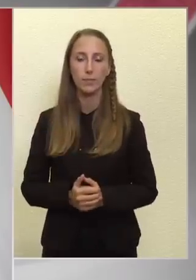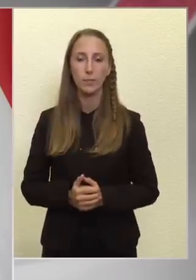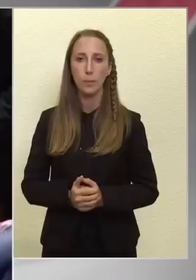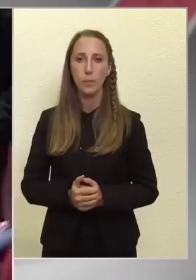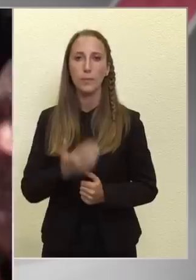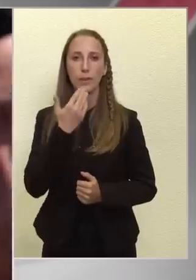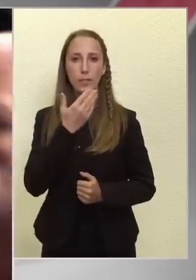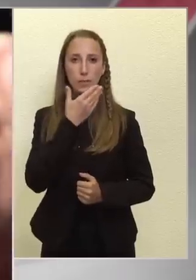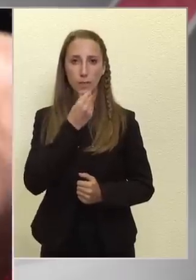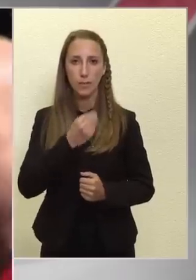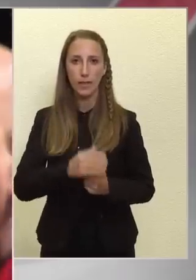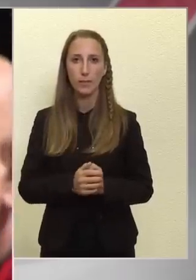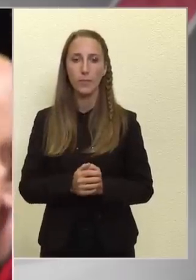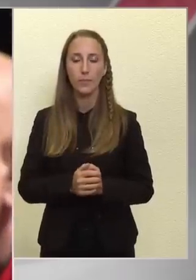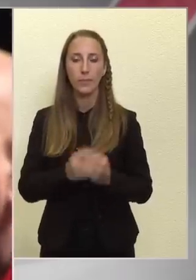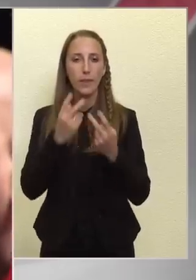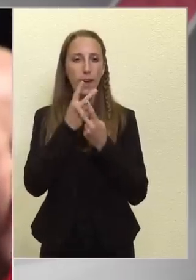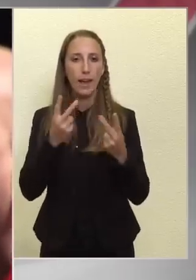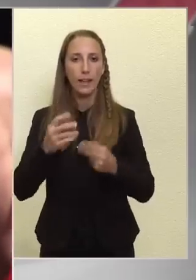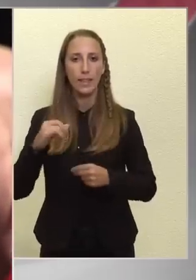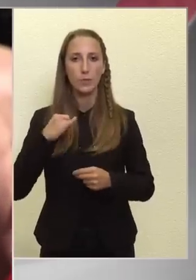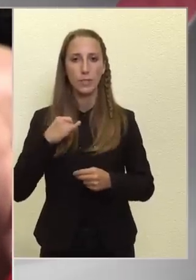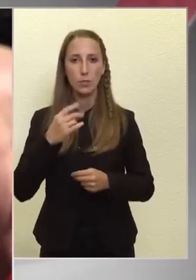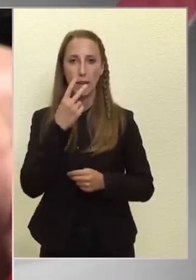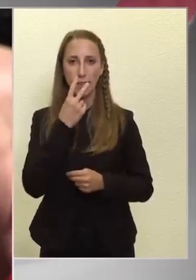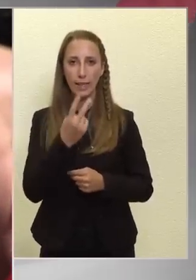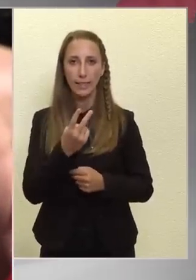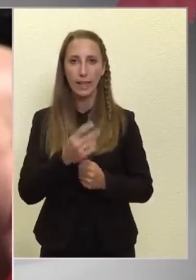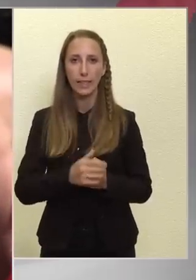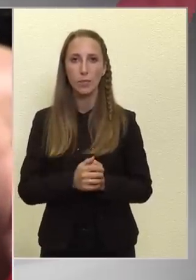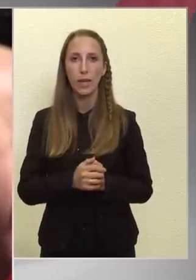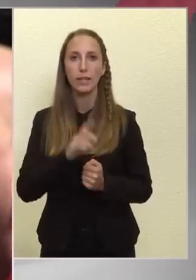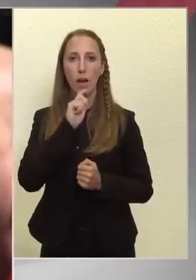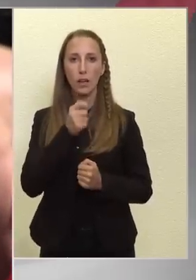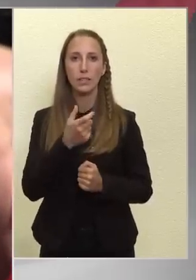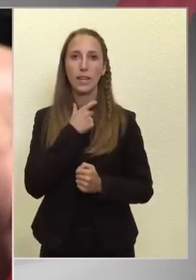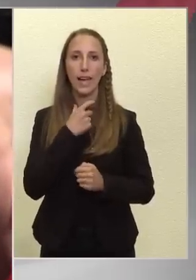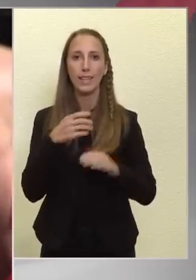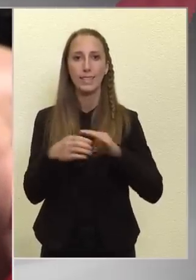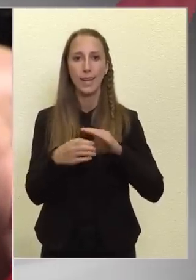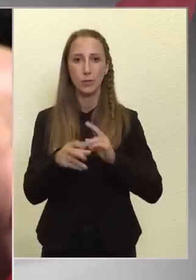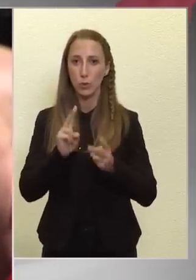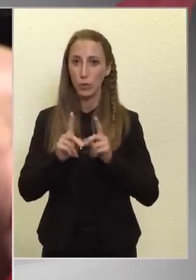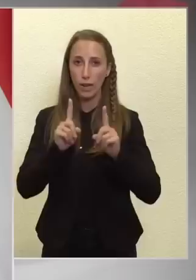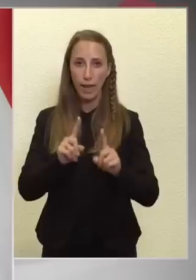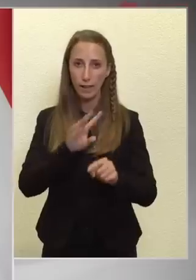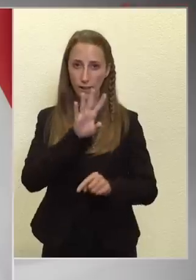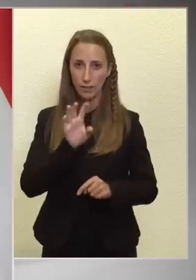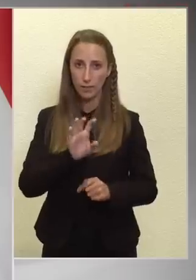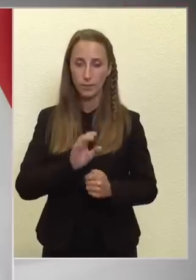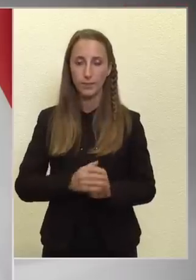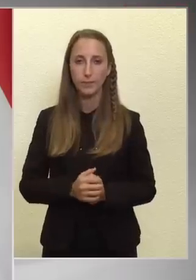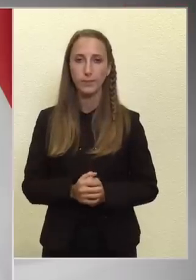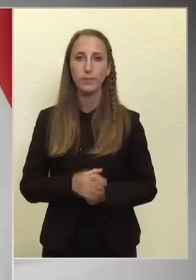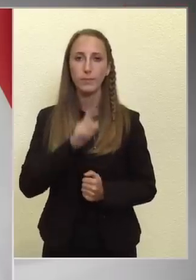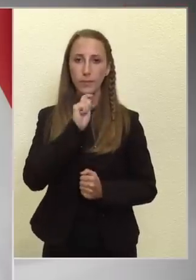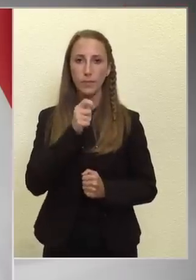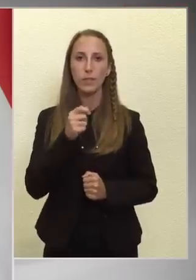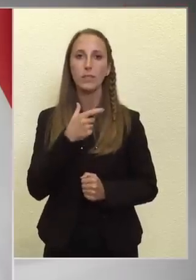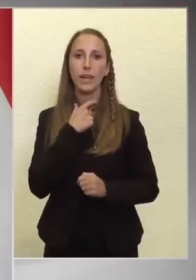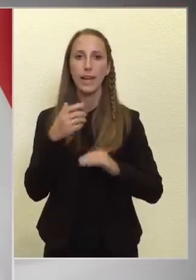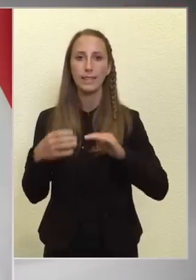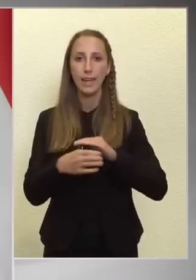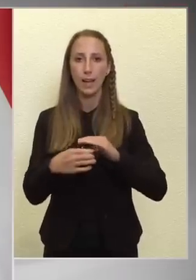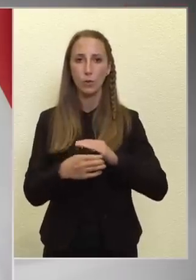Köszönöm szépen. Ellátás biztonság tekintetében hazai gáztározók hogyan állnak? Hazai